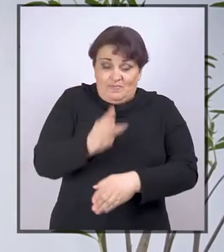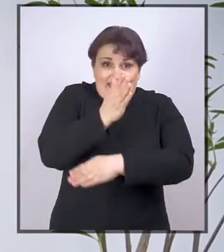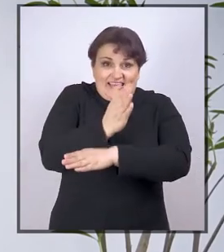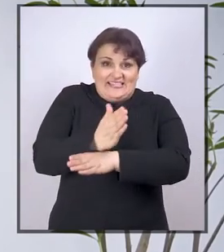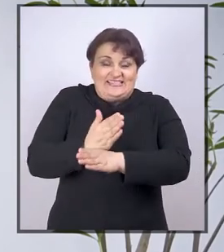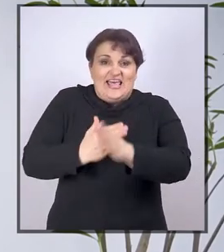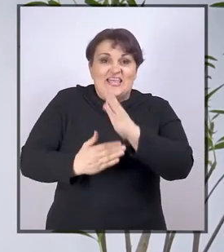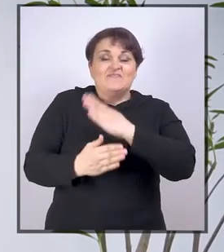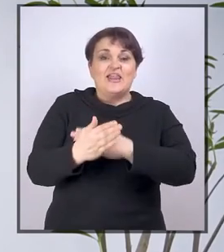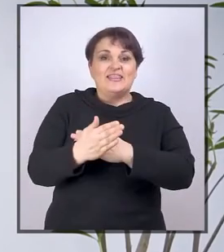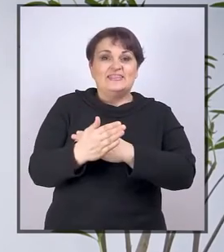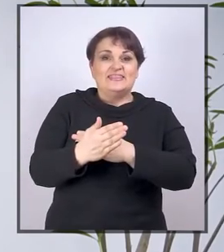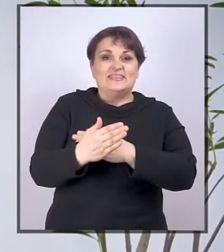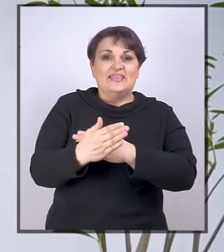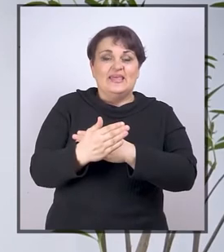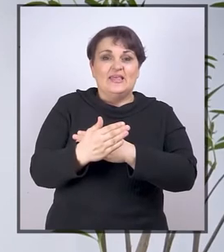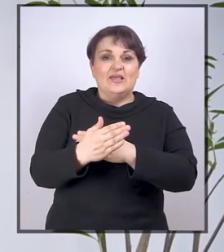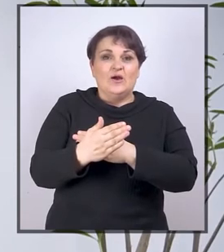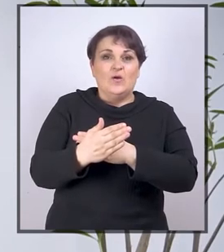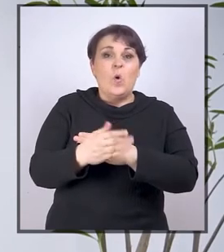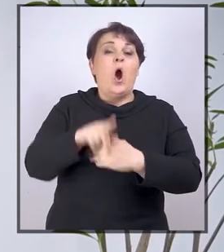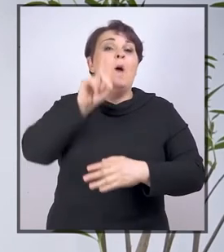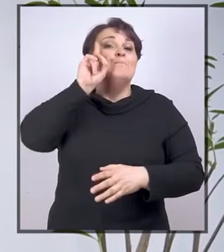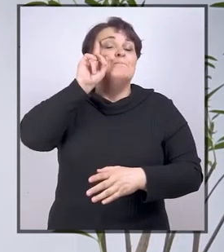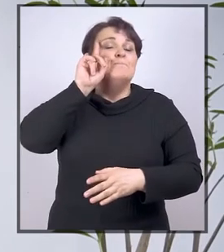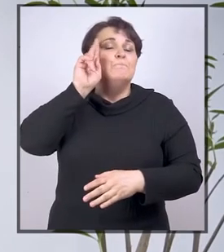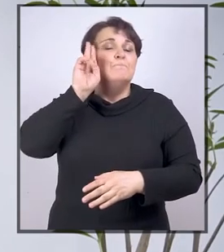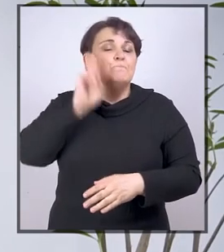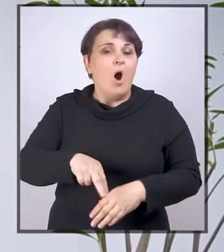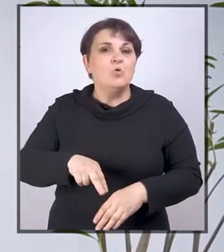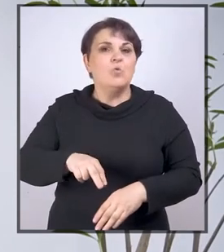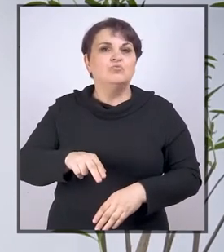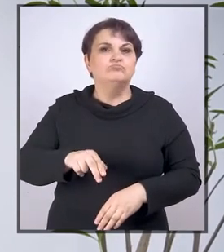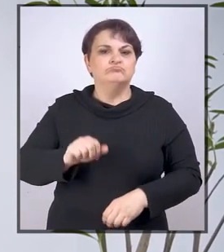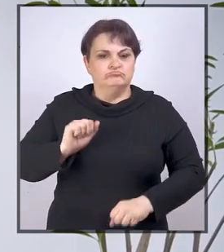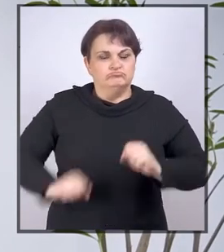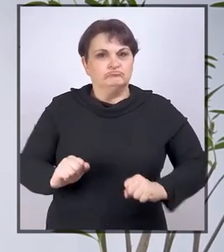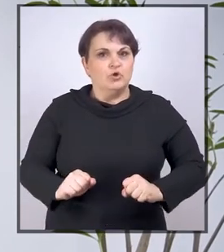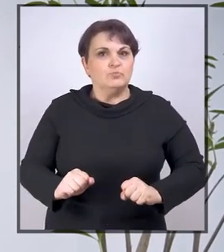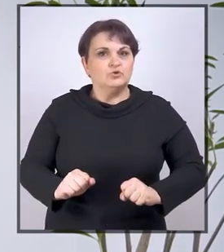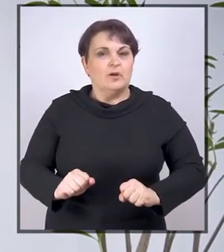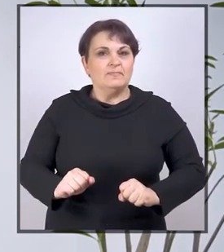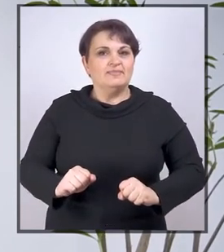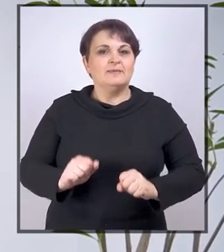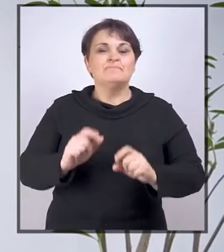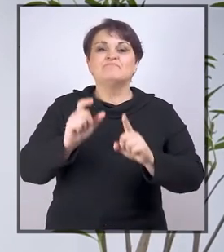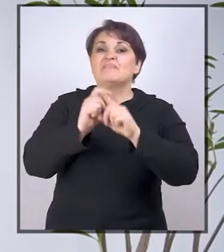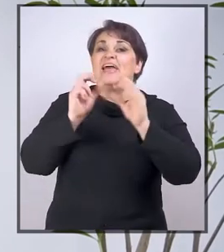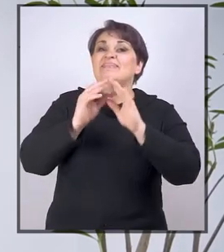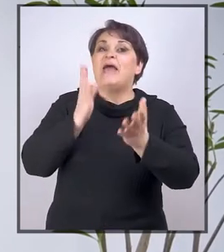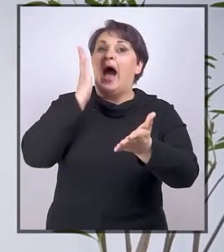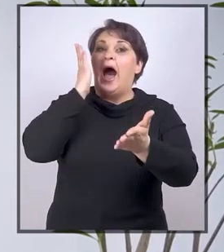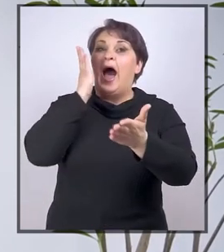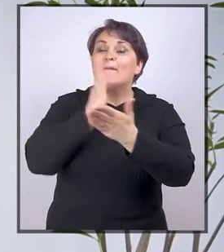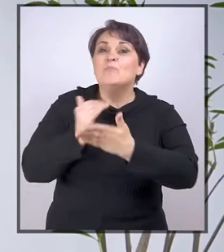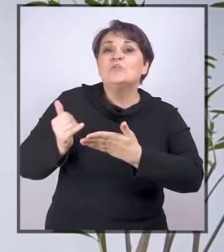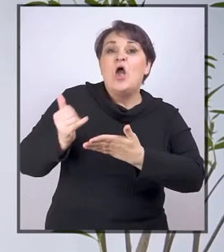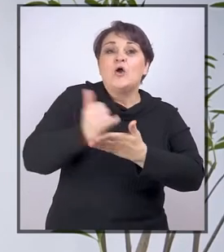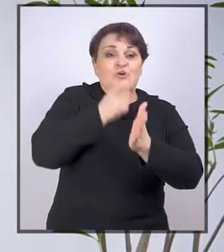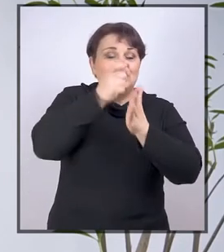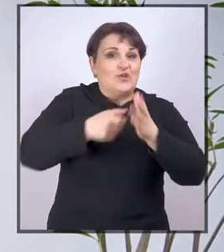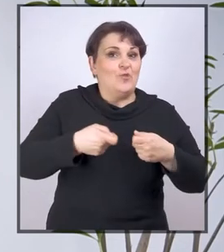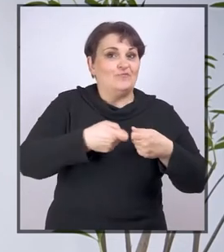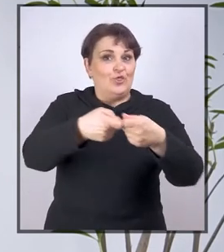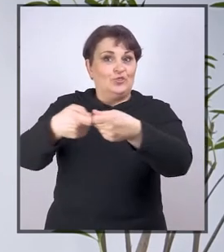sa invaliditetom mogu osposobiti da budu